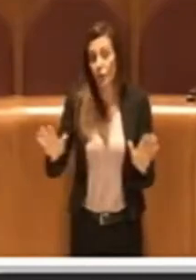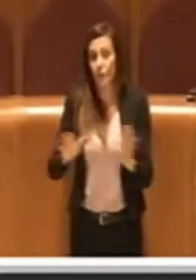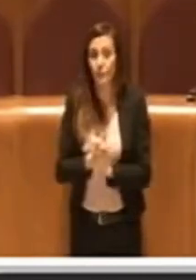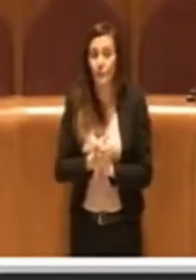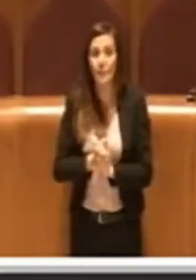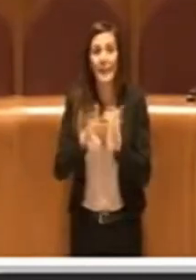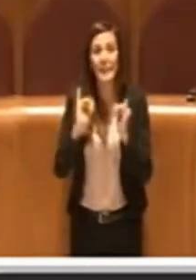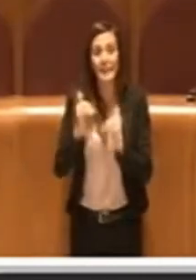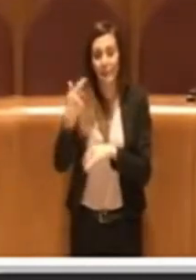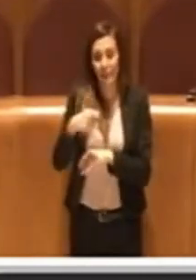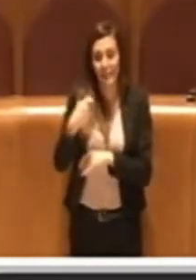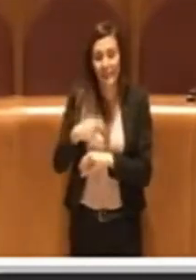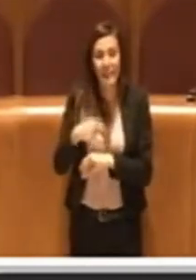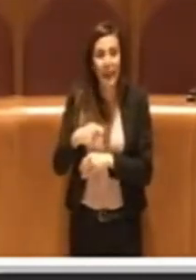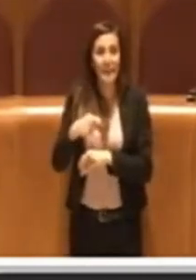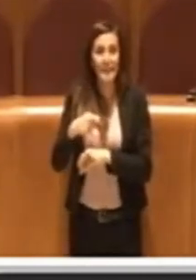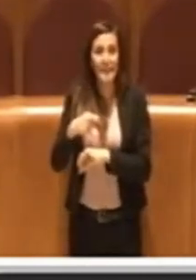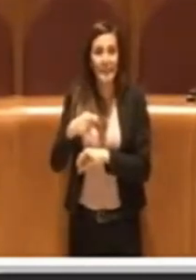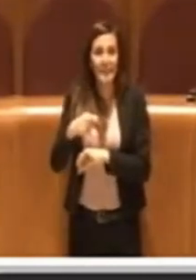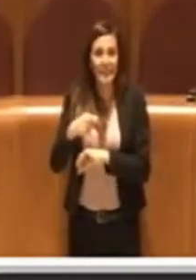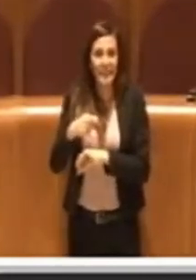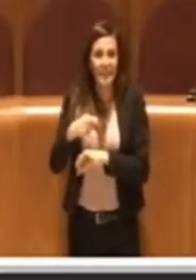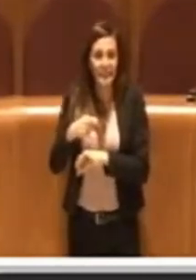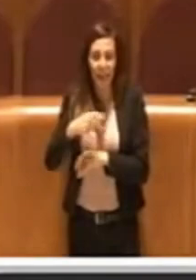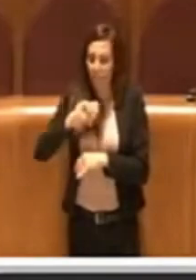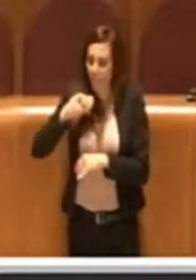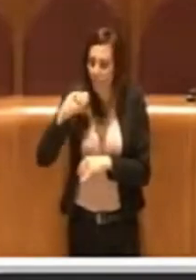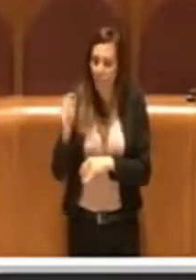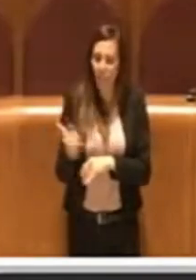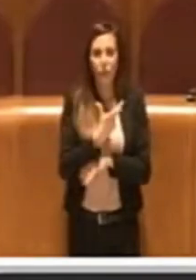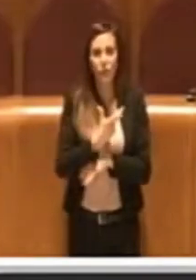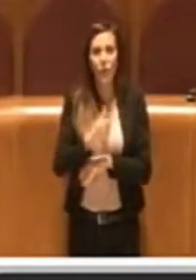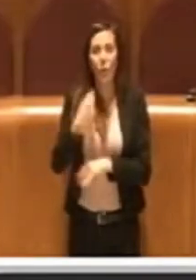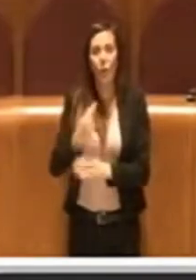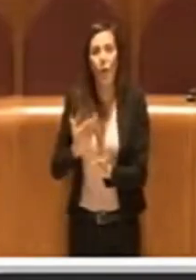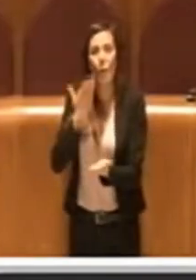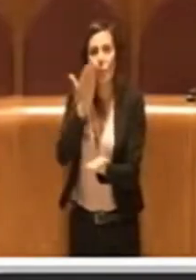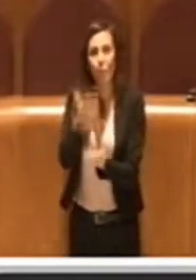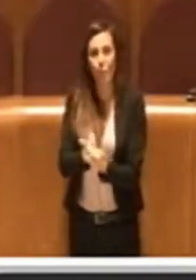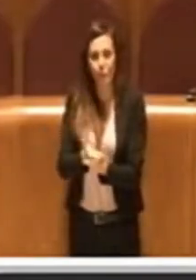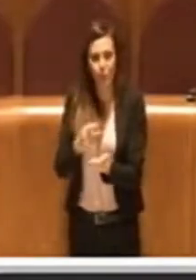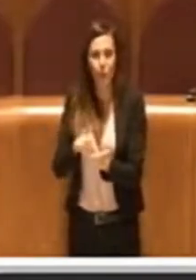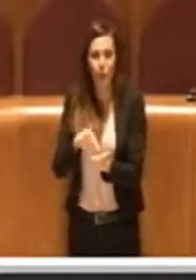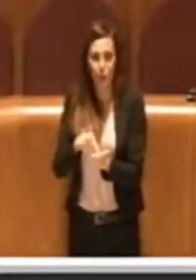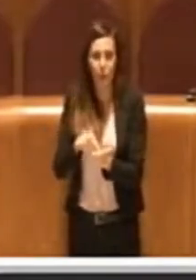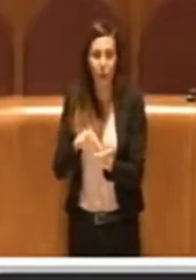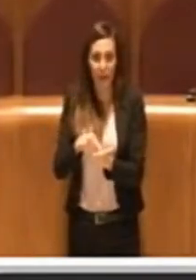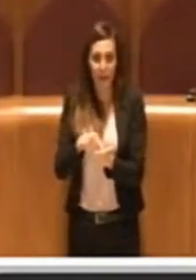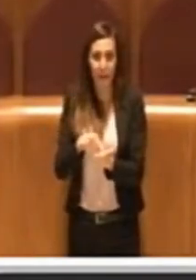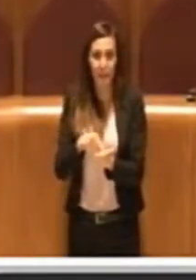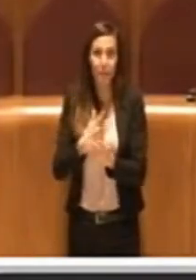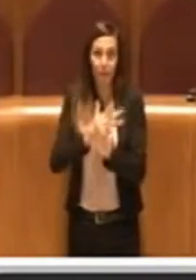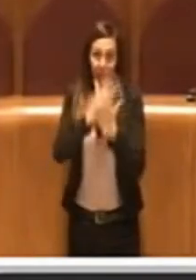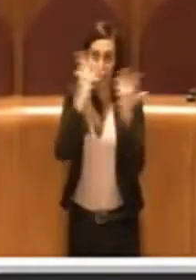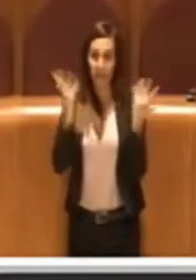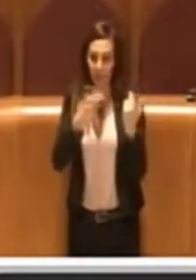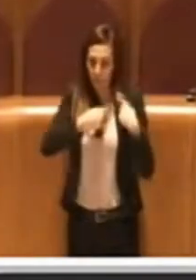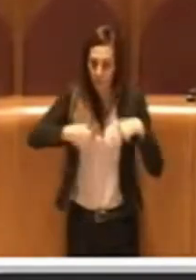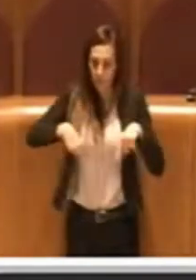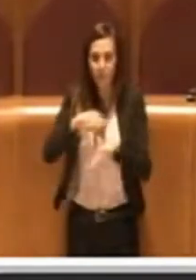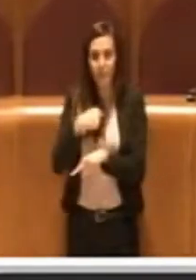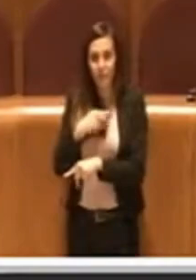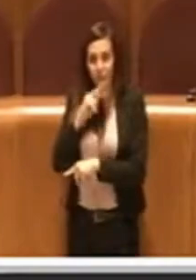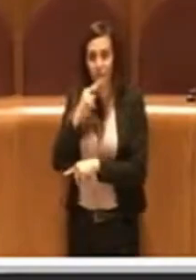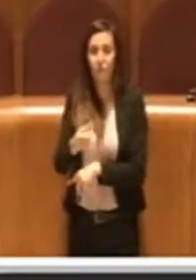Sì Presidente, assolutamente rapidissimi, insomma una mozione ovviamente che noi rispondiamo